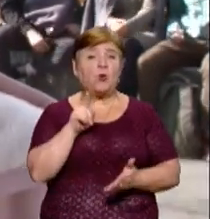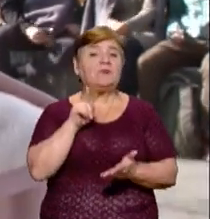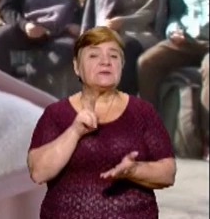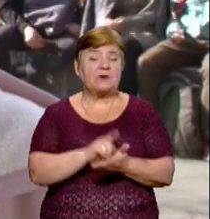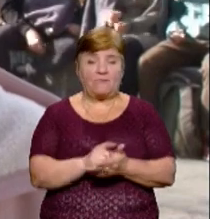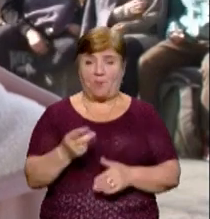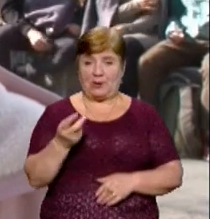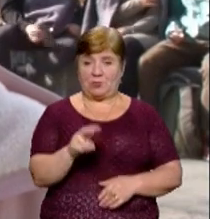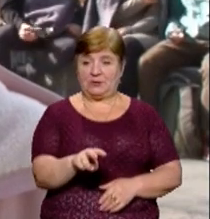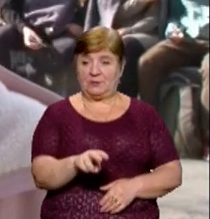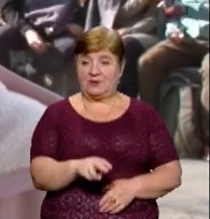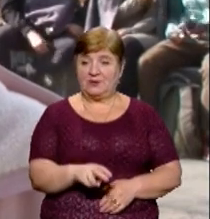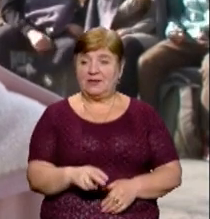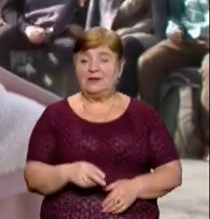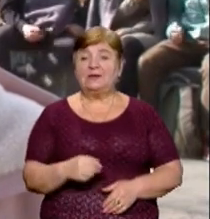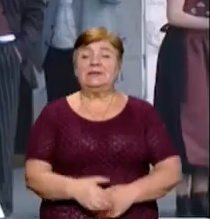'язково приходимо.